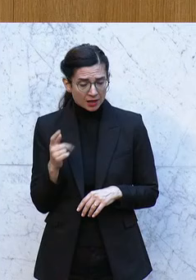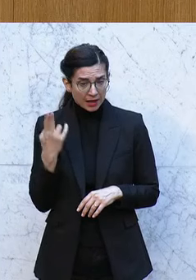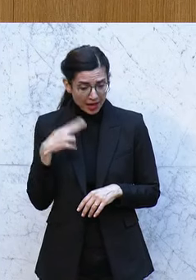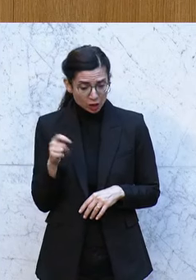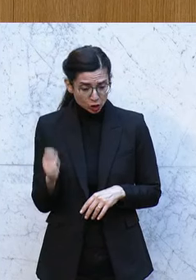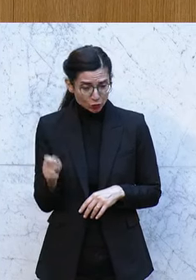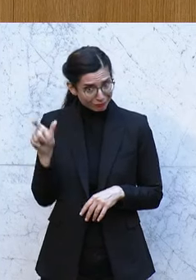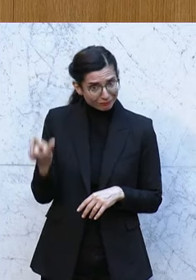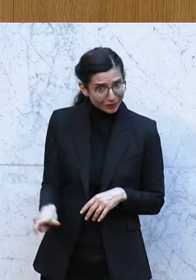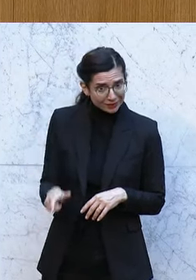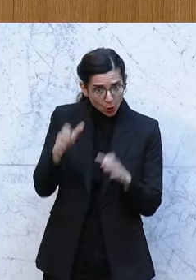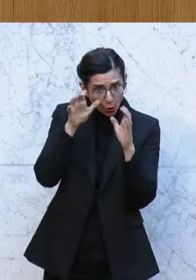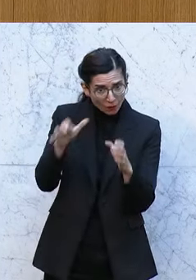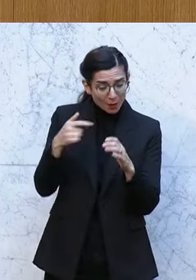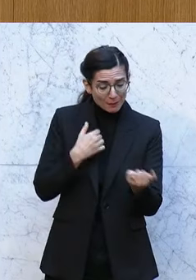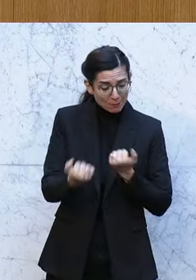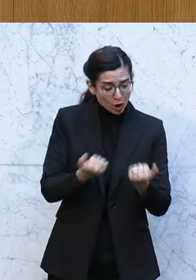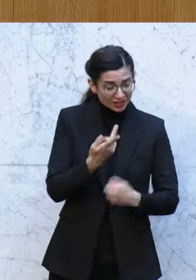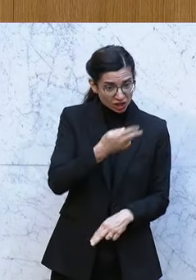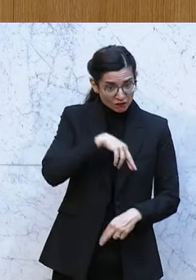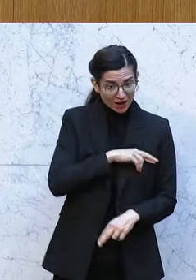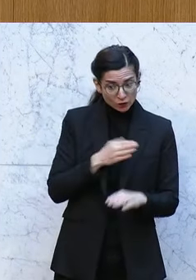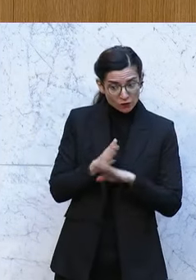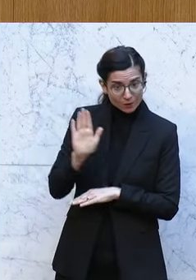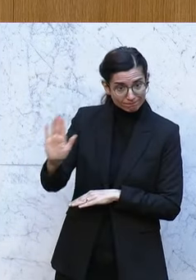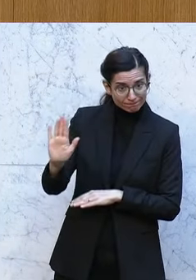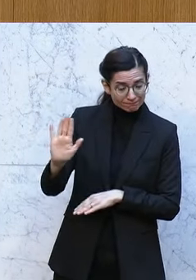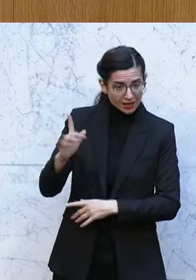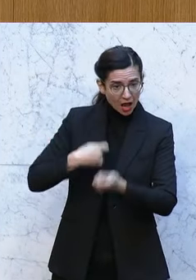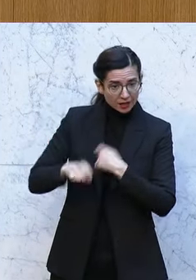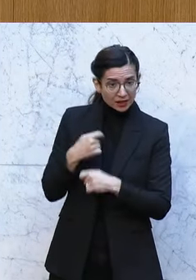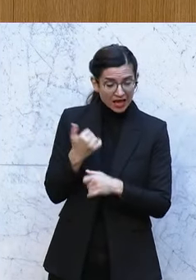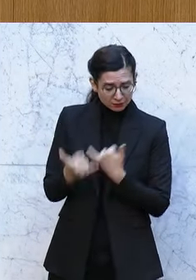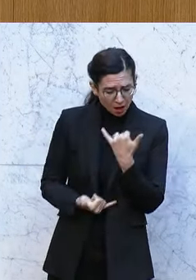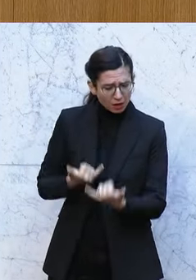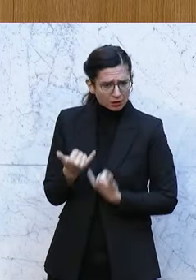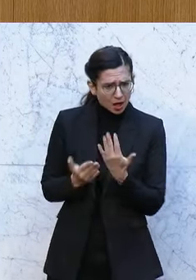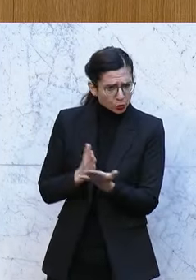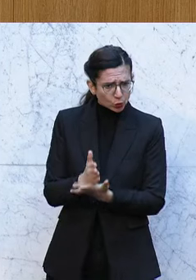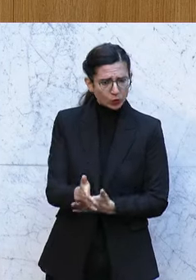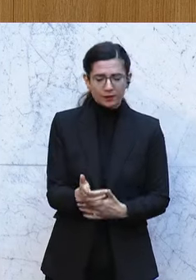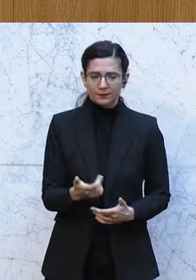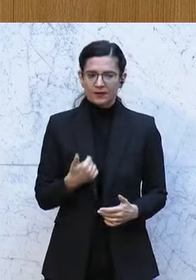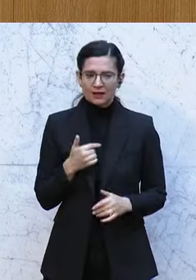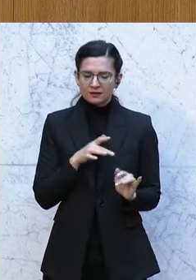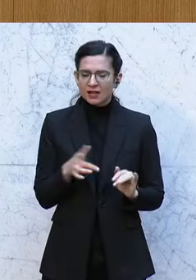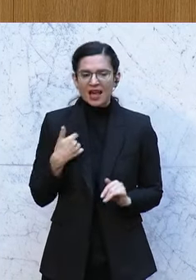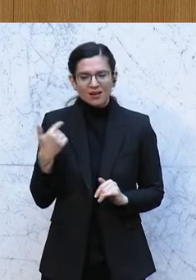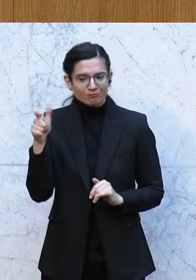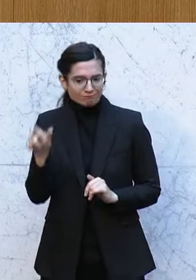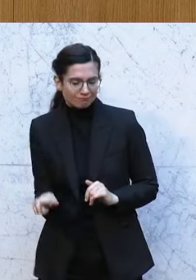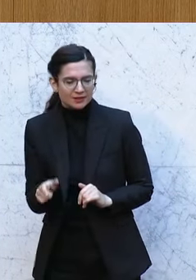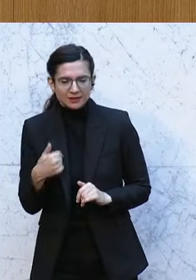als die ÖVP trägt, die politische Verantwortung für dessen Handeln, über viele, viele Jahre persönlich interveniert hat,